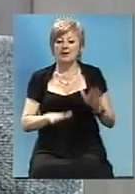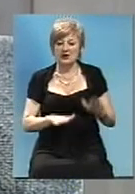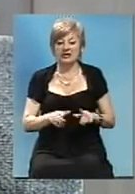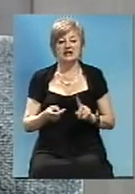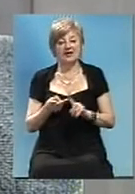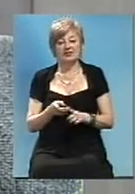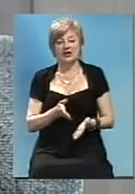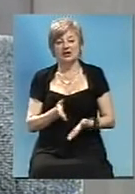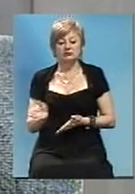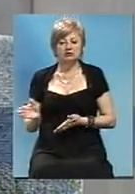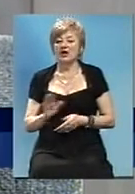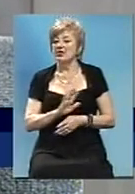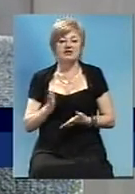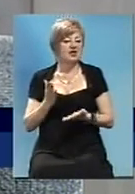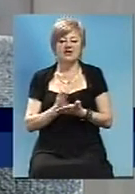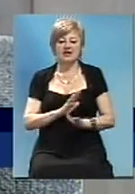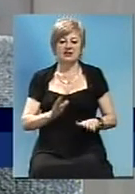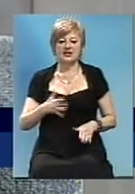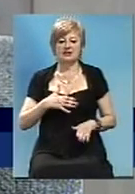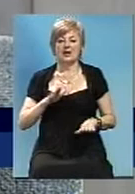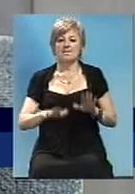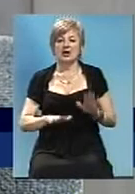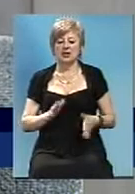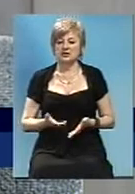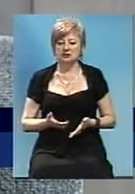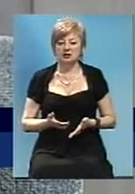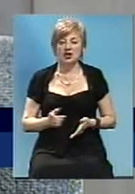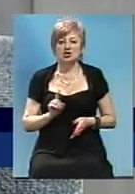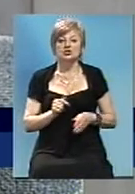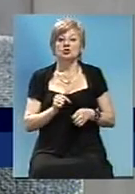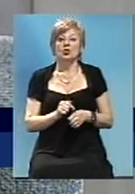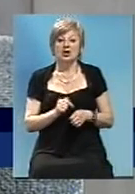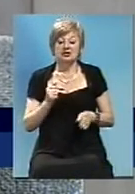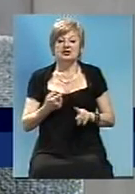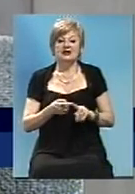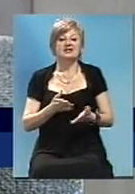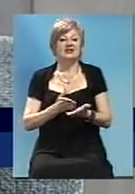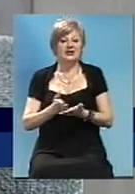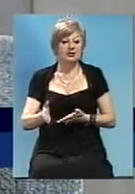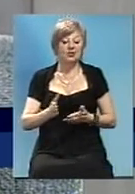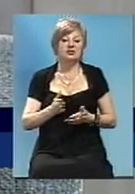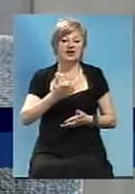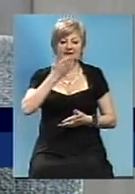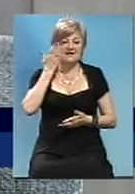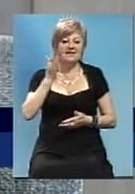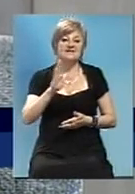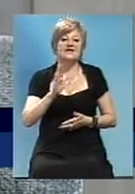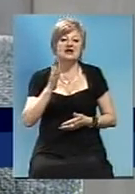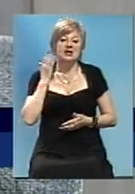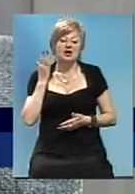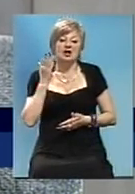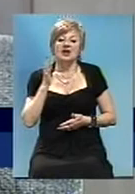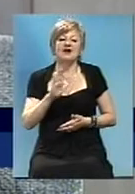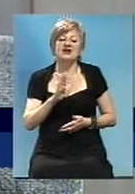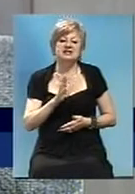дорога не является на нашем балансе, а является местной. Что касается этого направления Васильевки-Днепрорудно, к сожалению, у нас